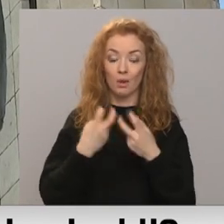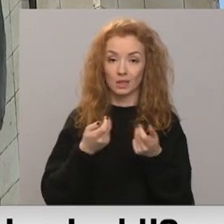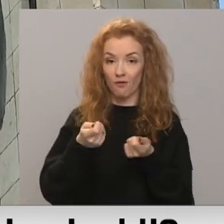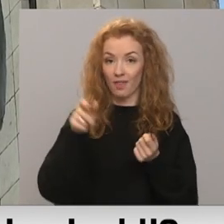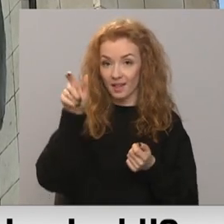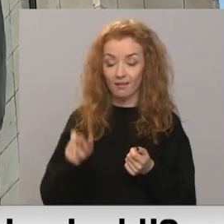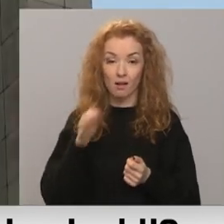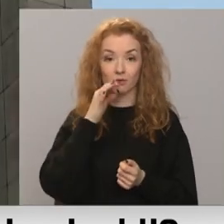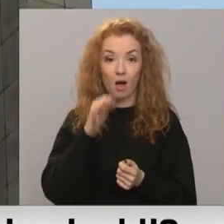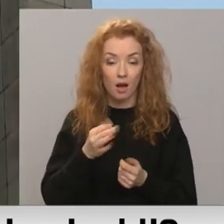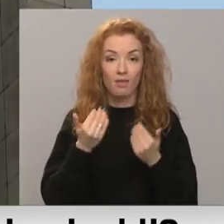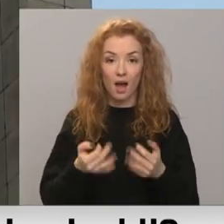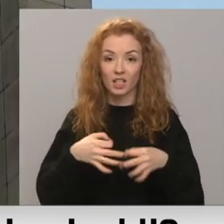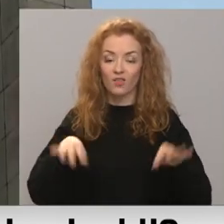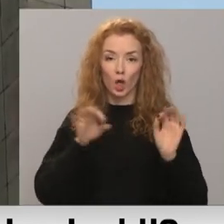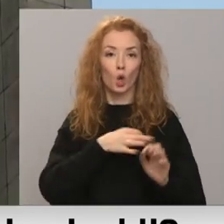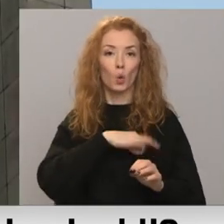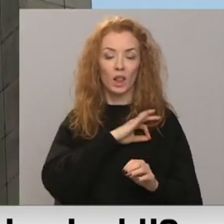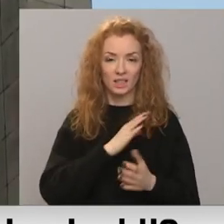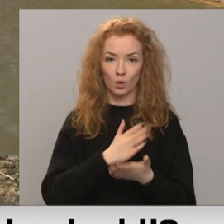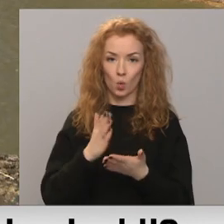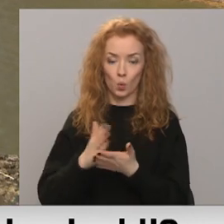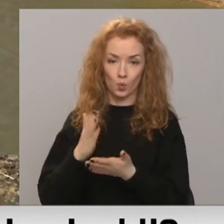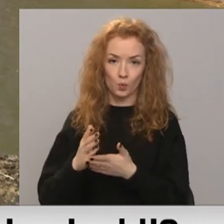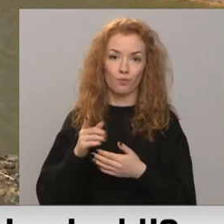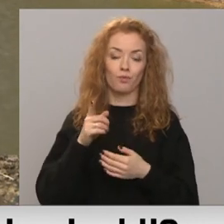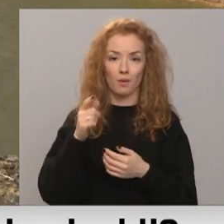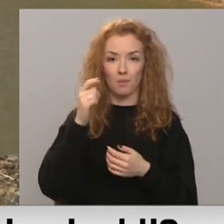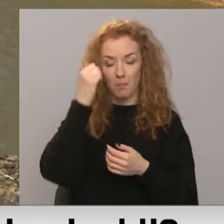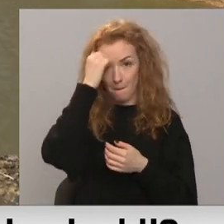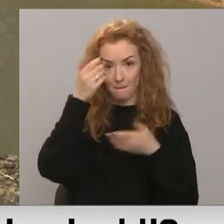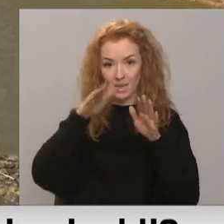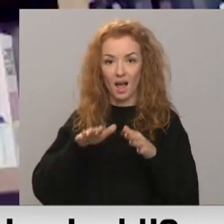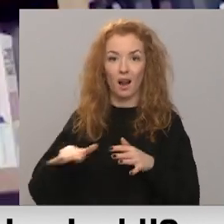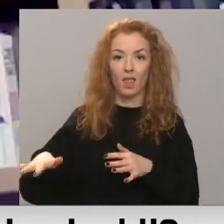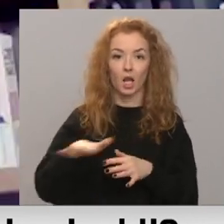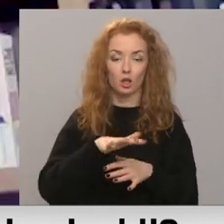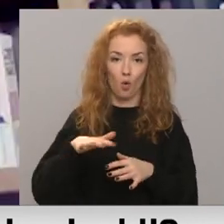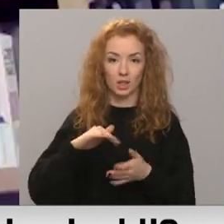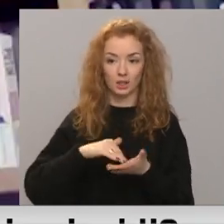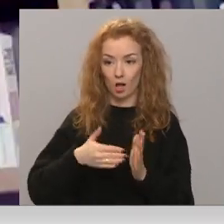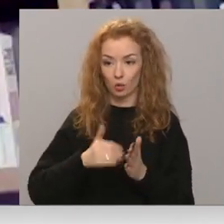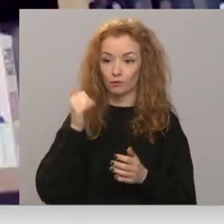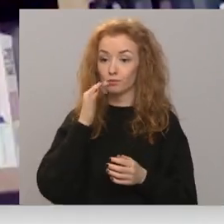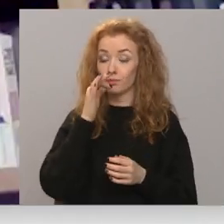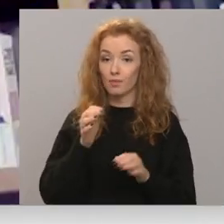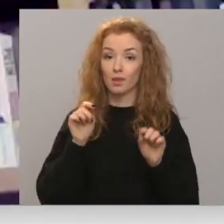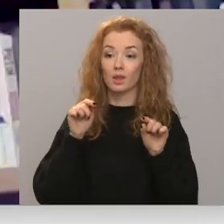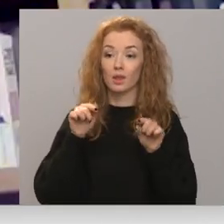šobrīd svarīgākais ir juridiski sakārtot uzvērs piemenekļa piegulošās teritorijas statusu. Tas ir diezgan tāds